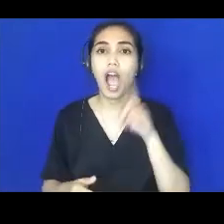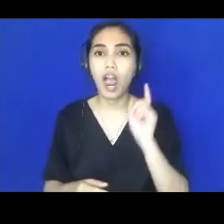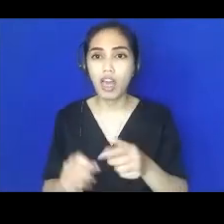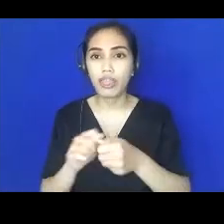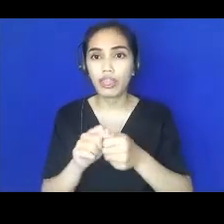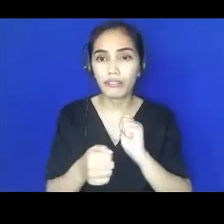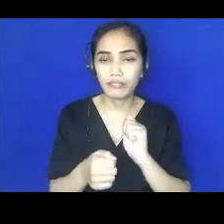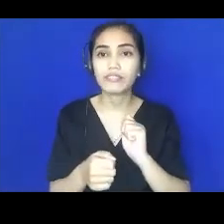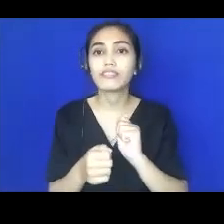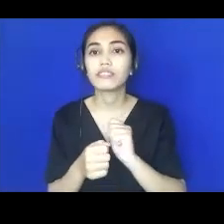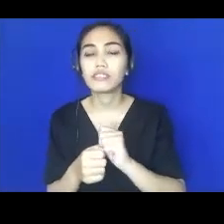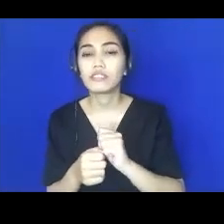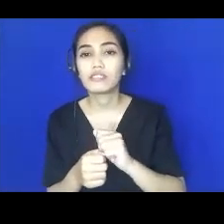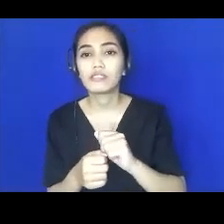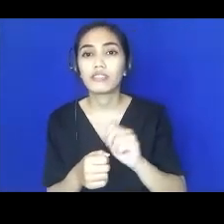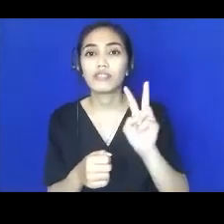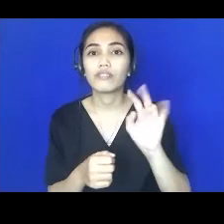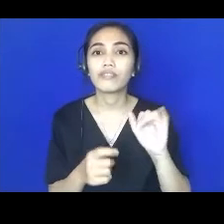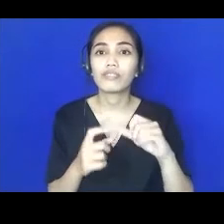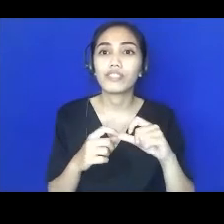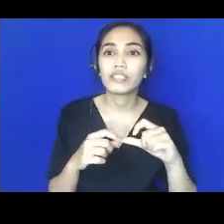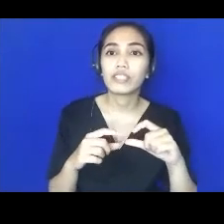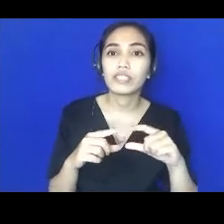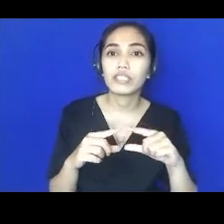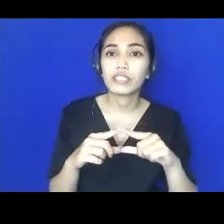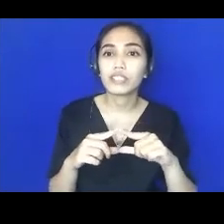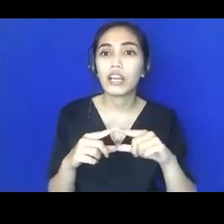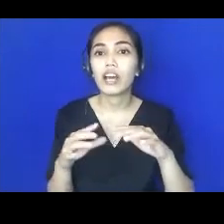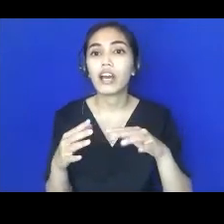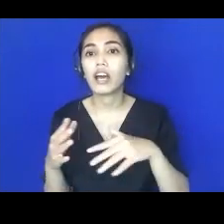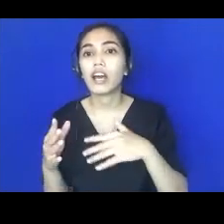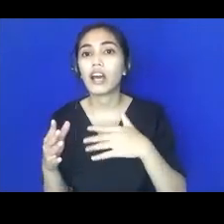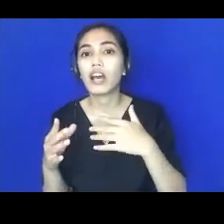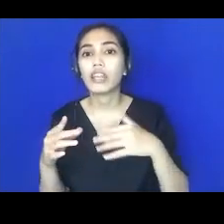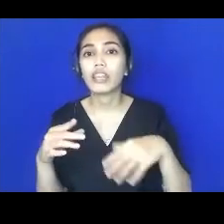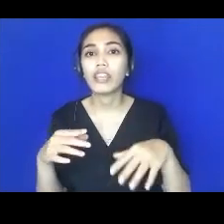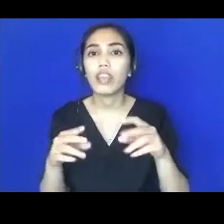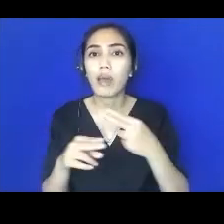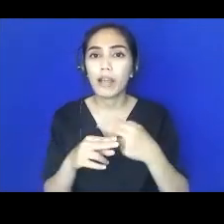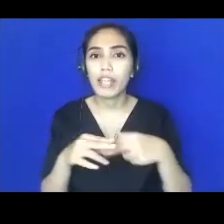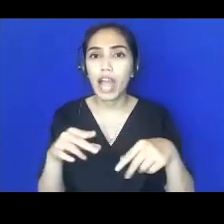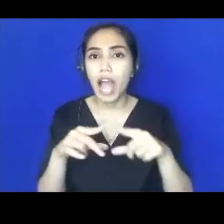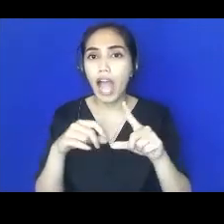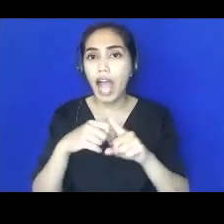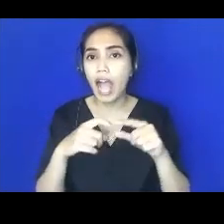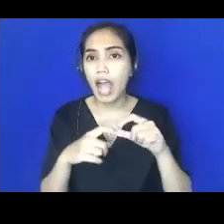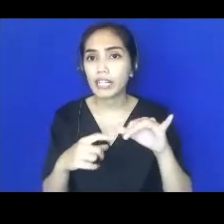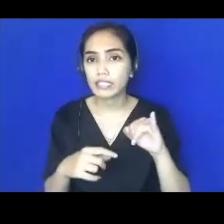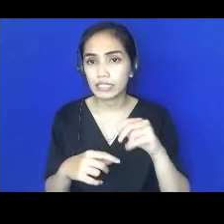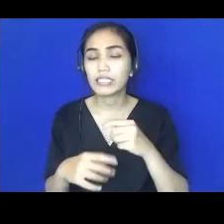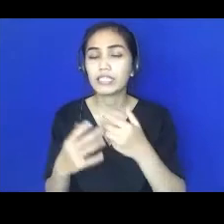model Indonesia untuk anak Indonesia namanya Aksi Assessment Kinerja Siswa Indonesia dan hampir sama